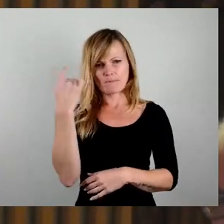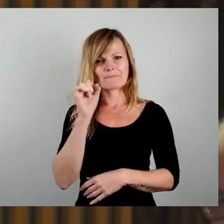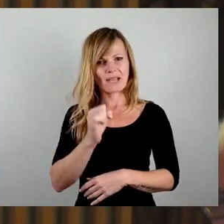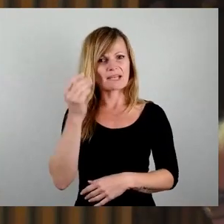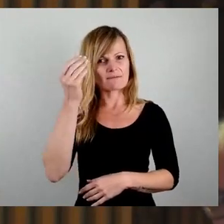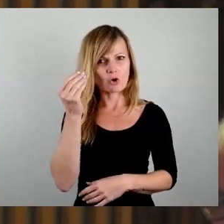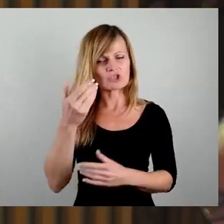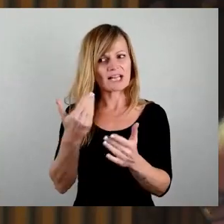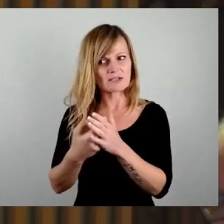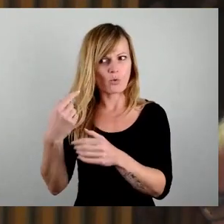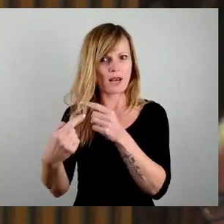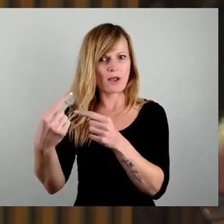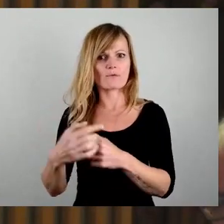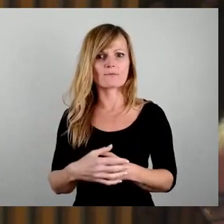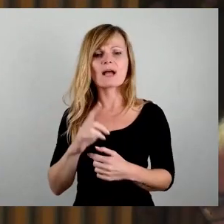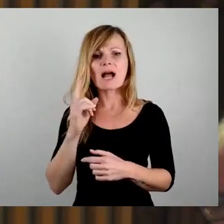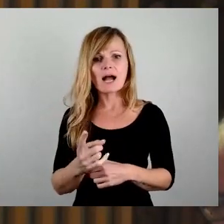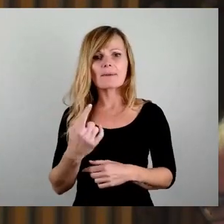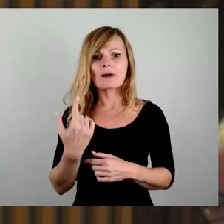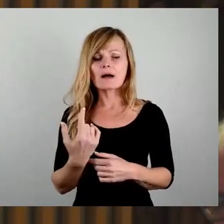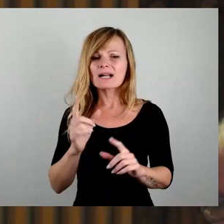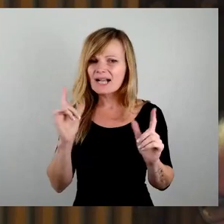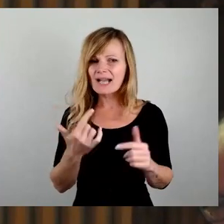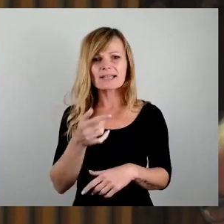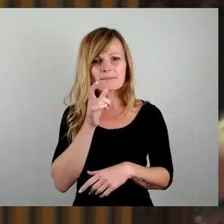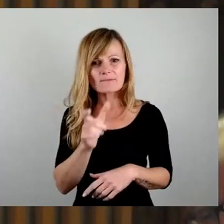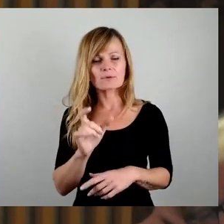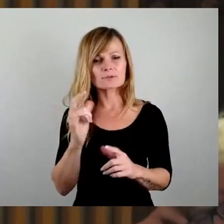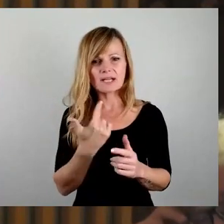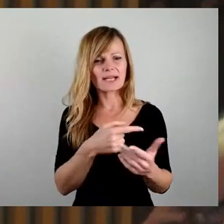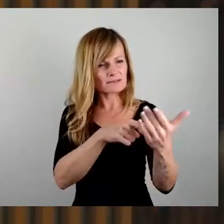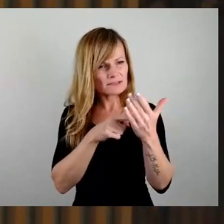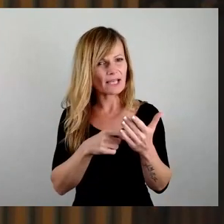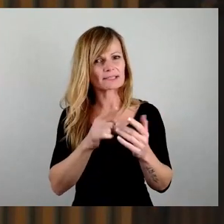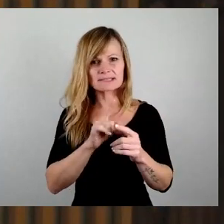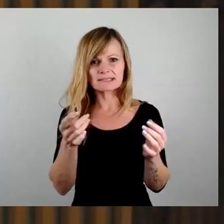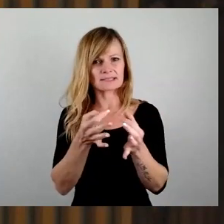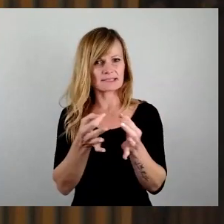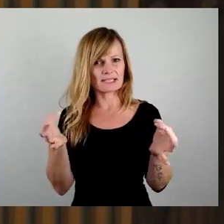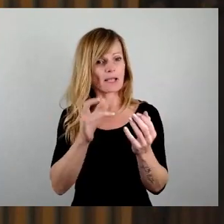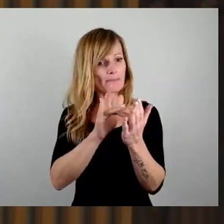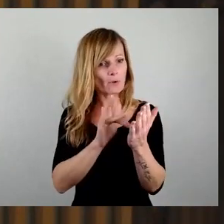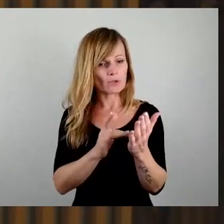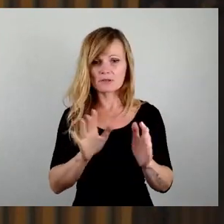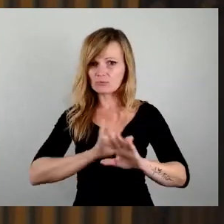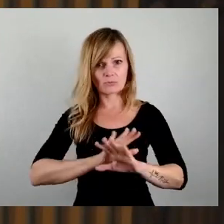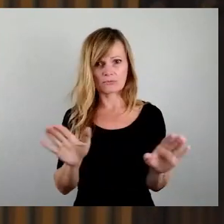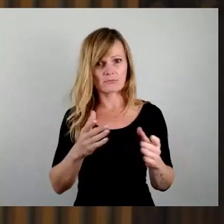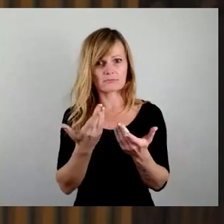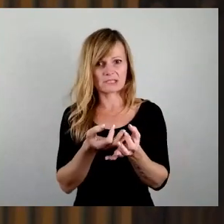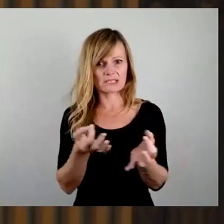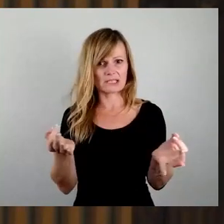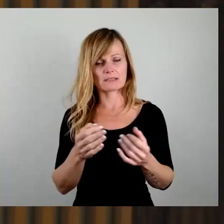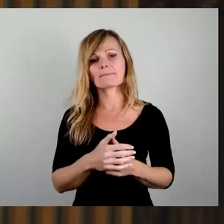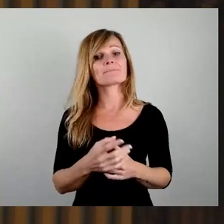gelaufen ist. Aber das haben Sie uns mit keinem Moment dargelegt und begründet. So, und ich sage